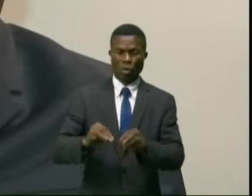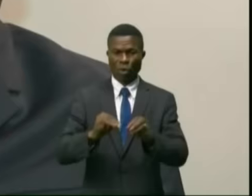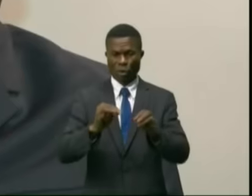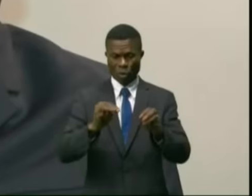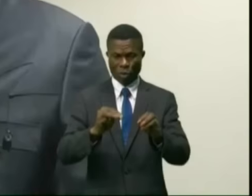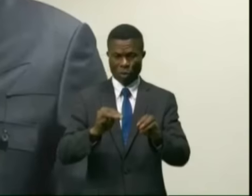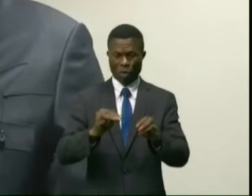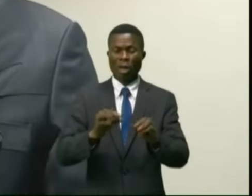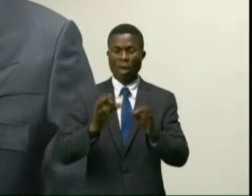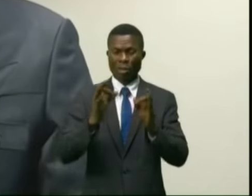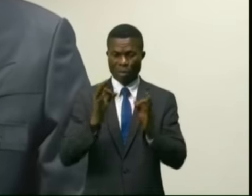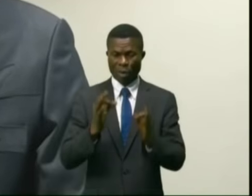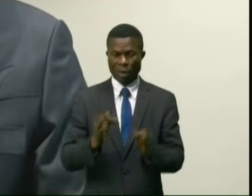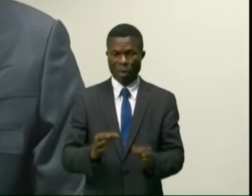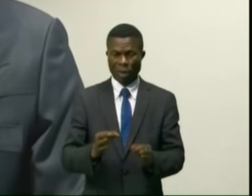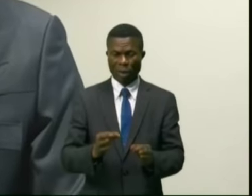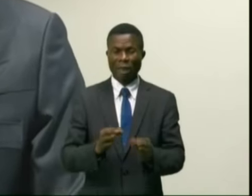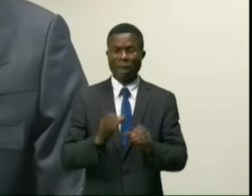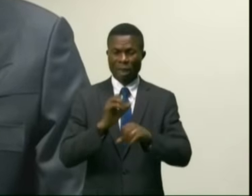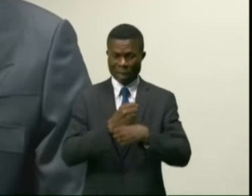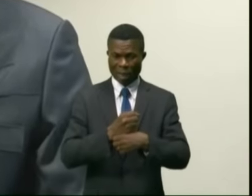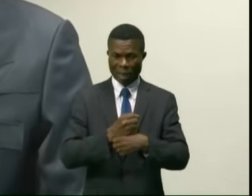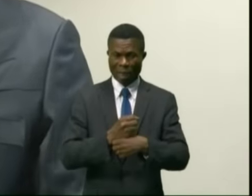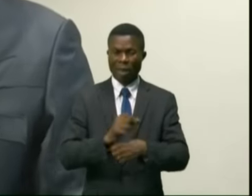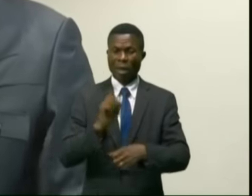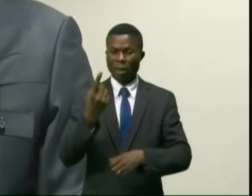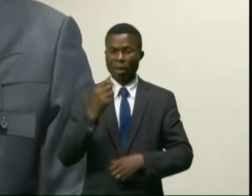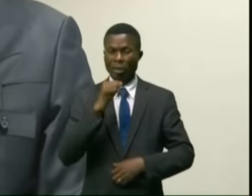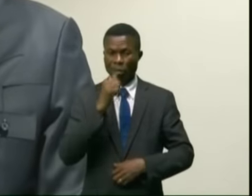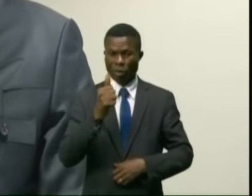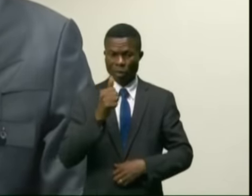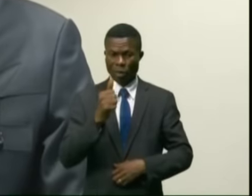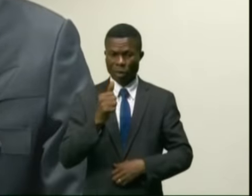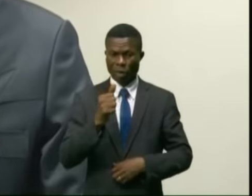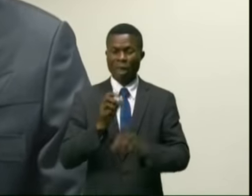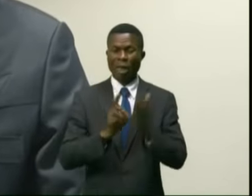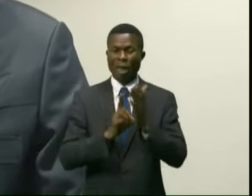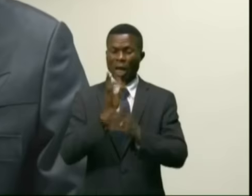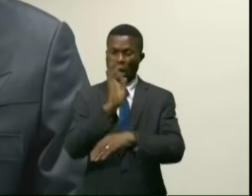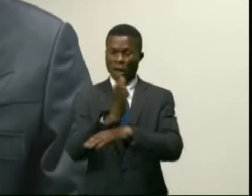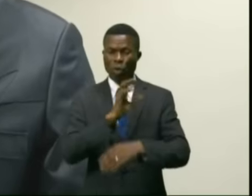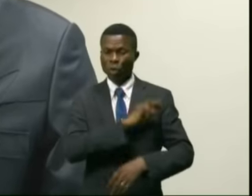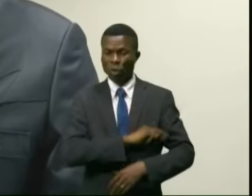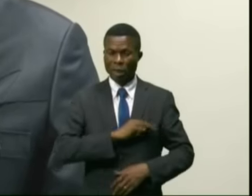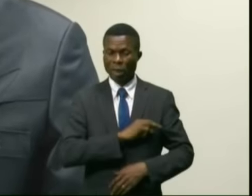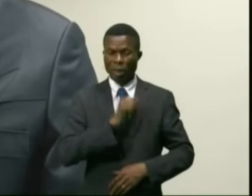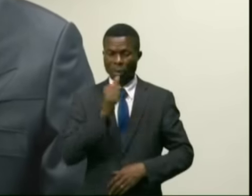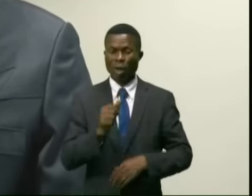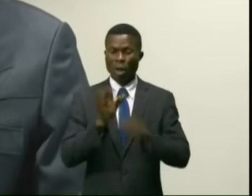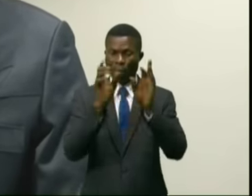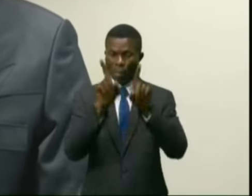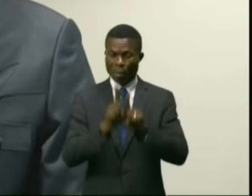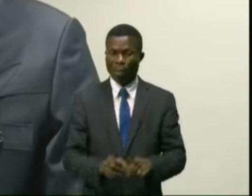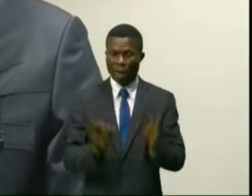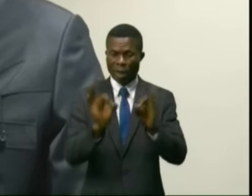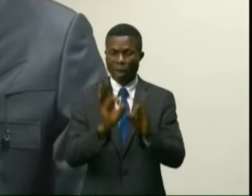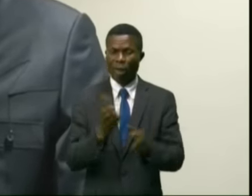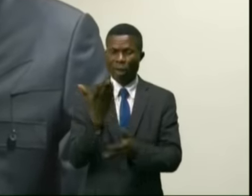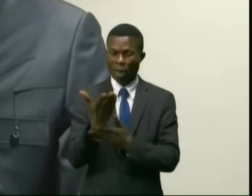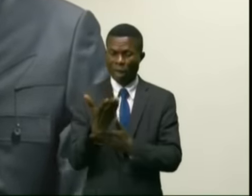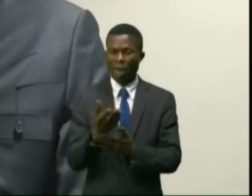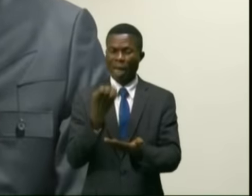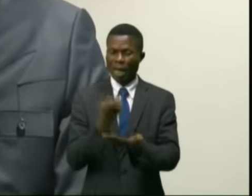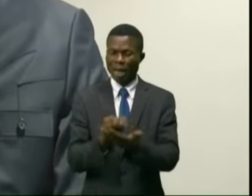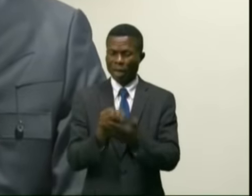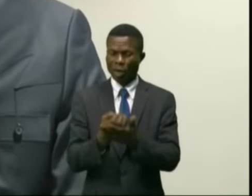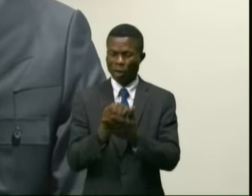ces fléaux constitue non seulement un impératif moral, mais aussi une nécessité économique